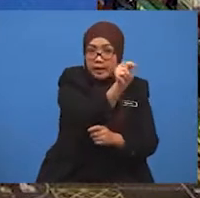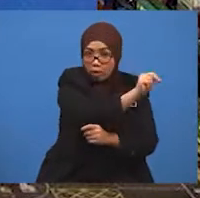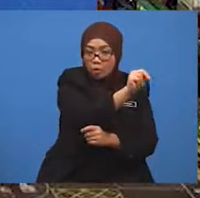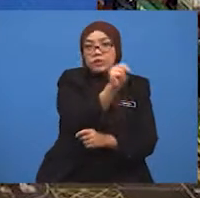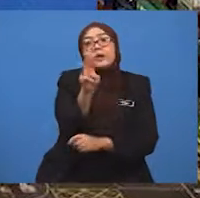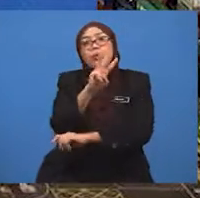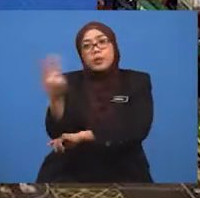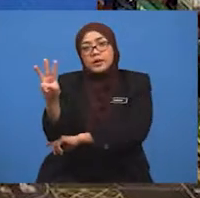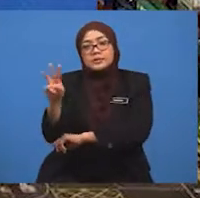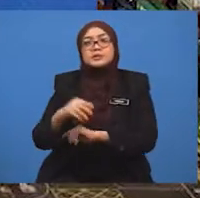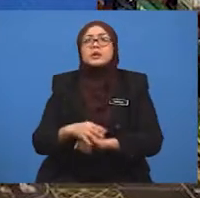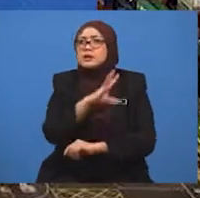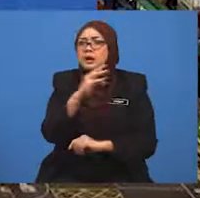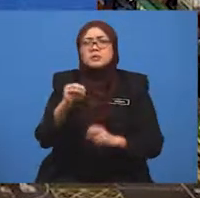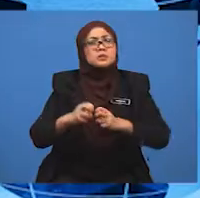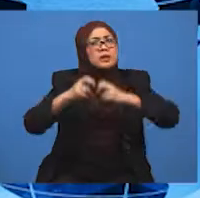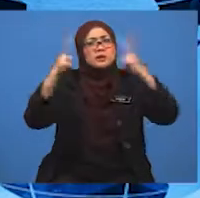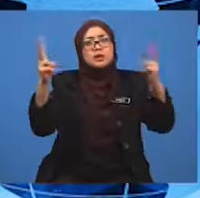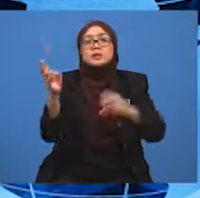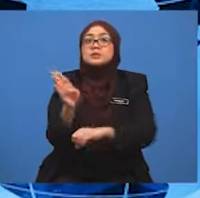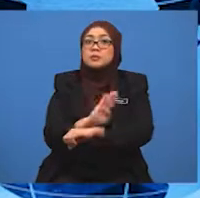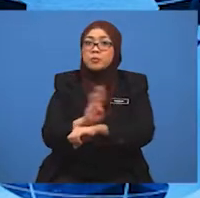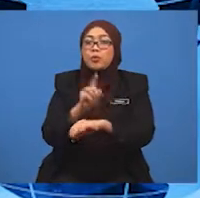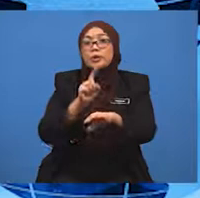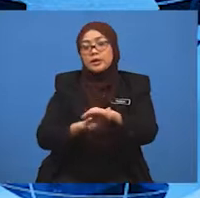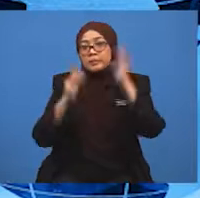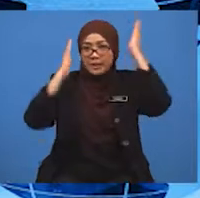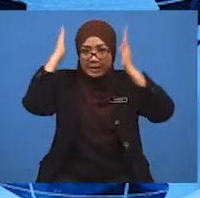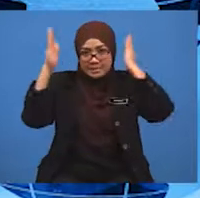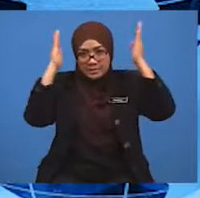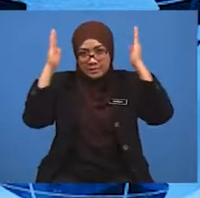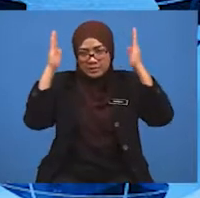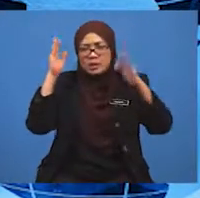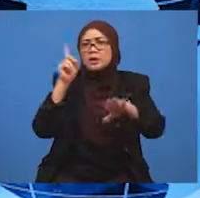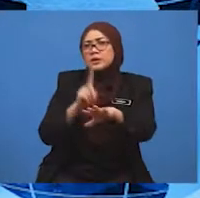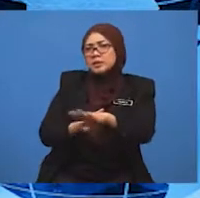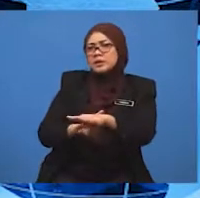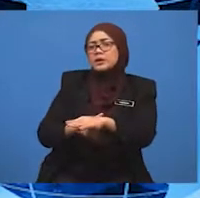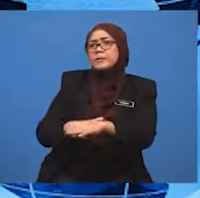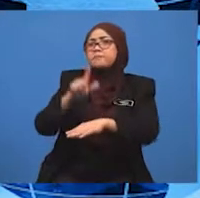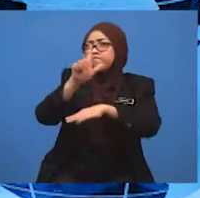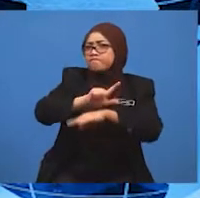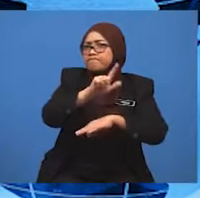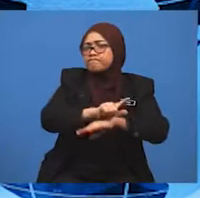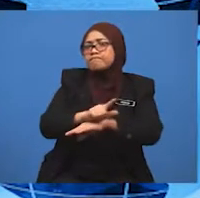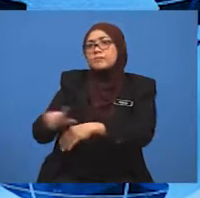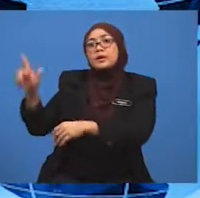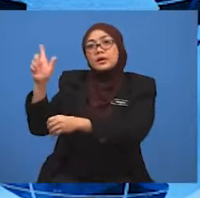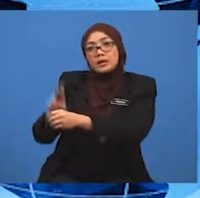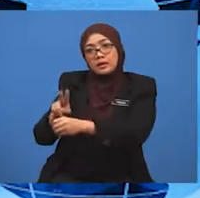tersibuk di Malaysia. Pelabuhan Kelang menawarkan kemudahan-kemudahan,